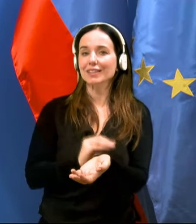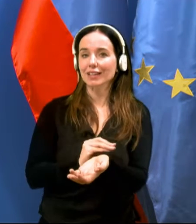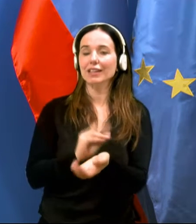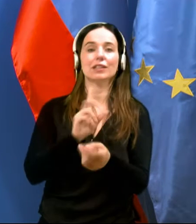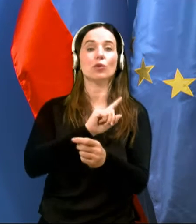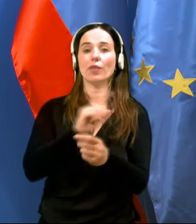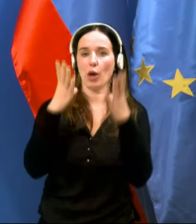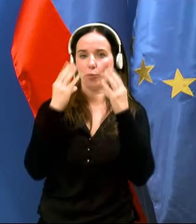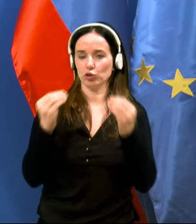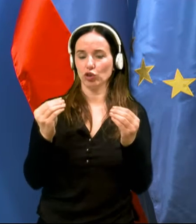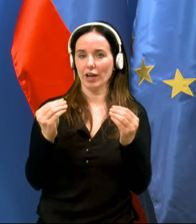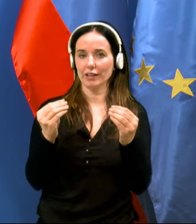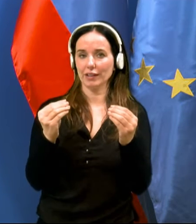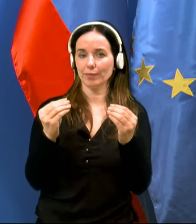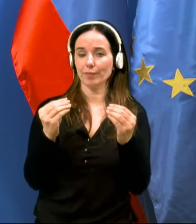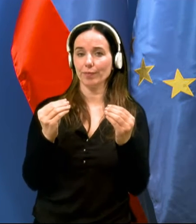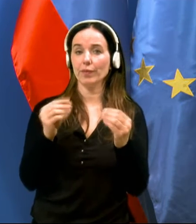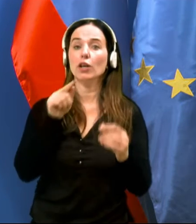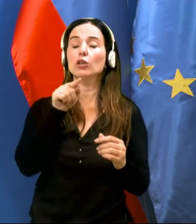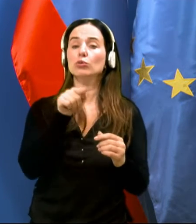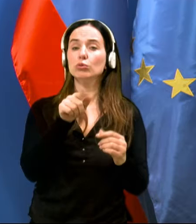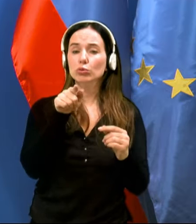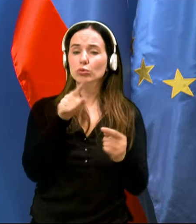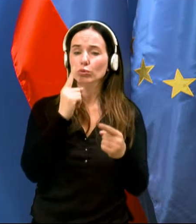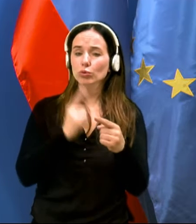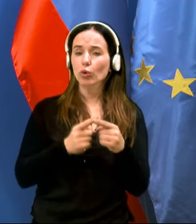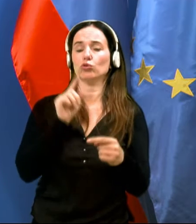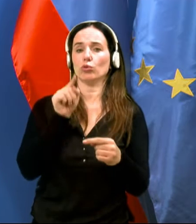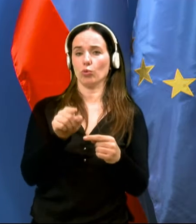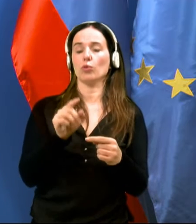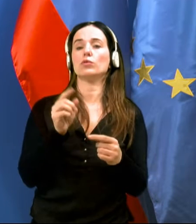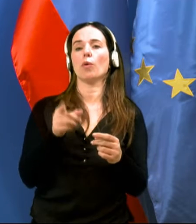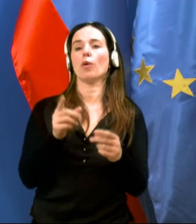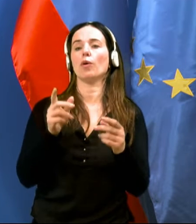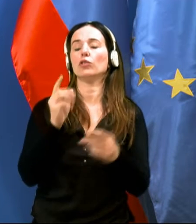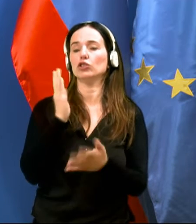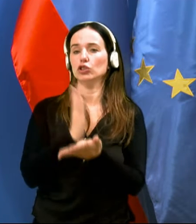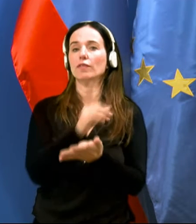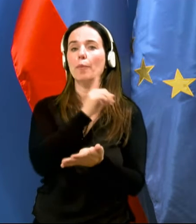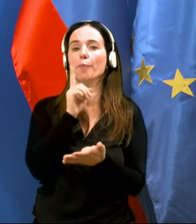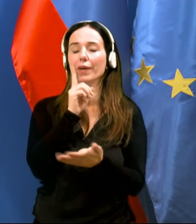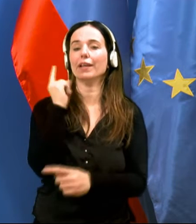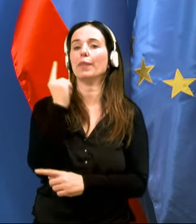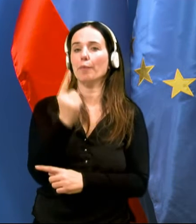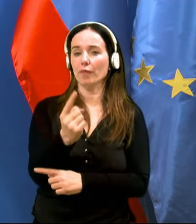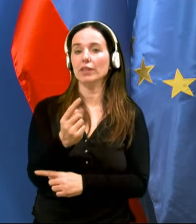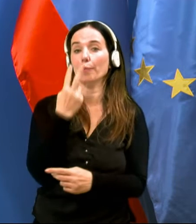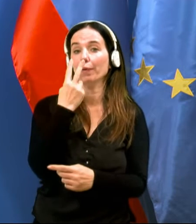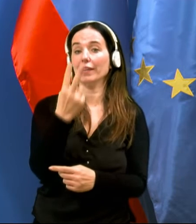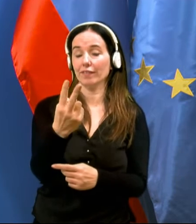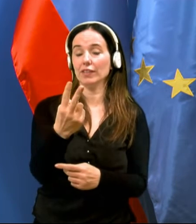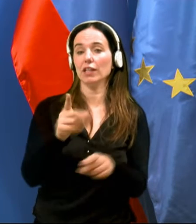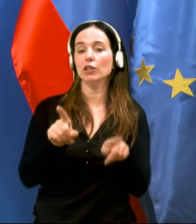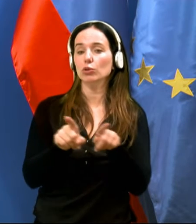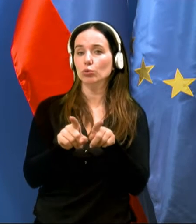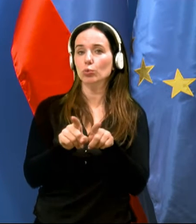neobičajni. Točno to smo v petek že napovedali oziroma nekako predvideli tudi